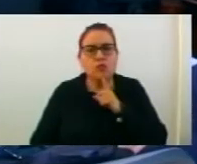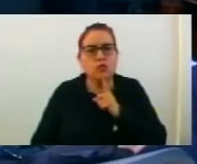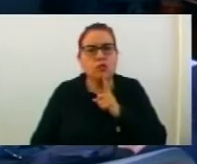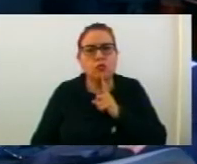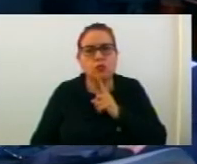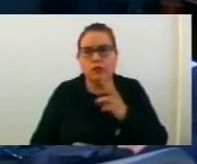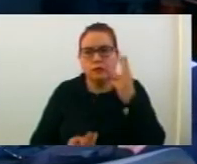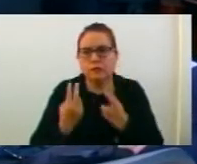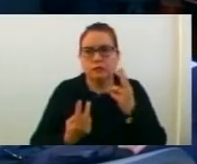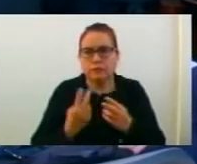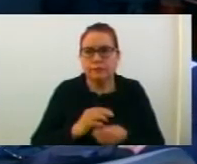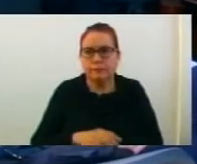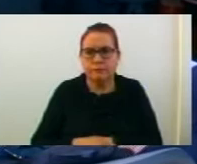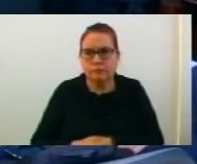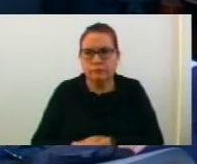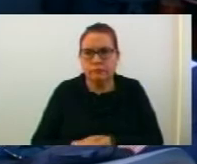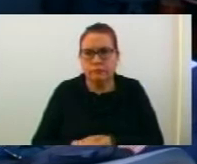Комисията. Дали некој ба разбор?